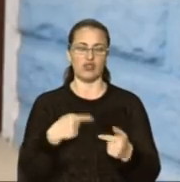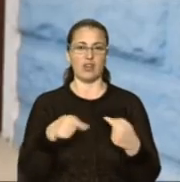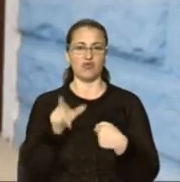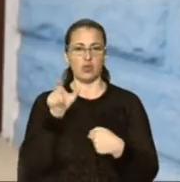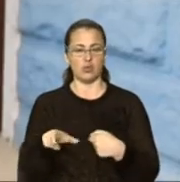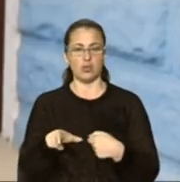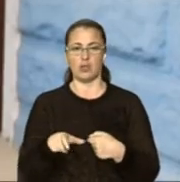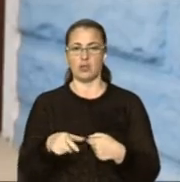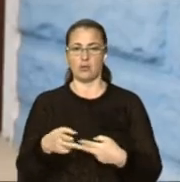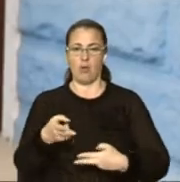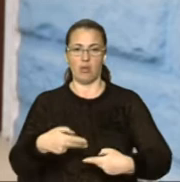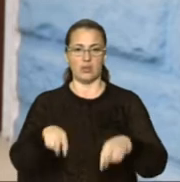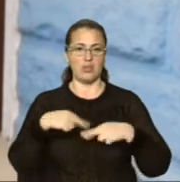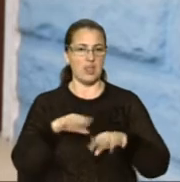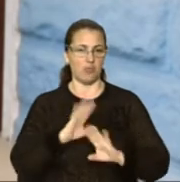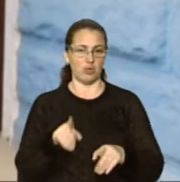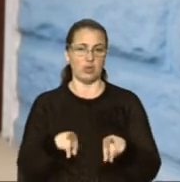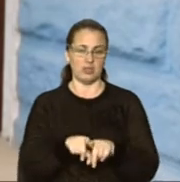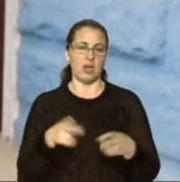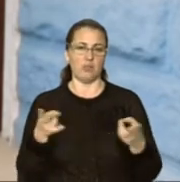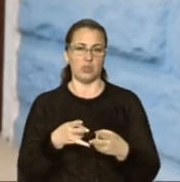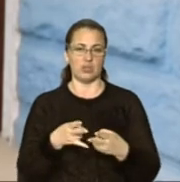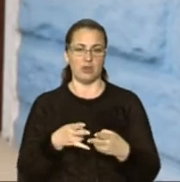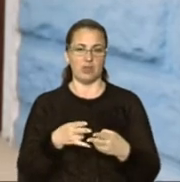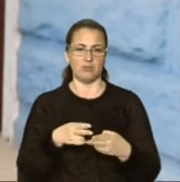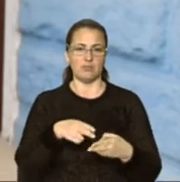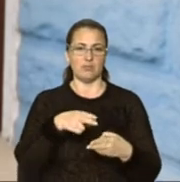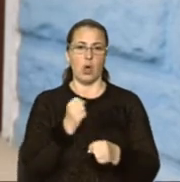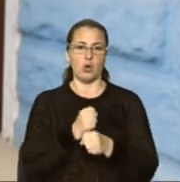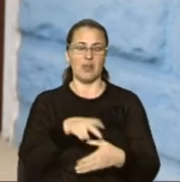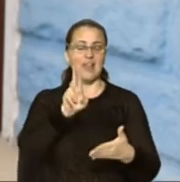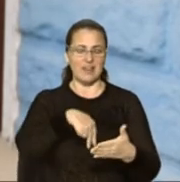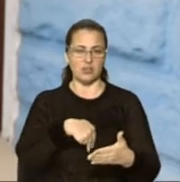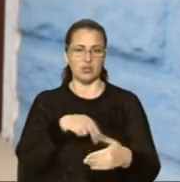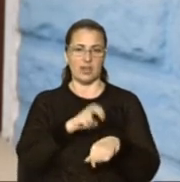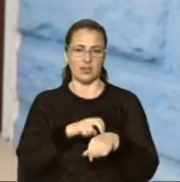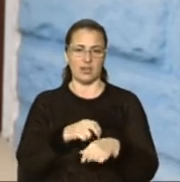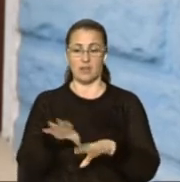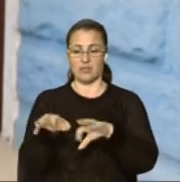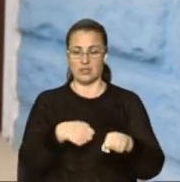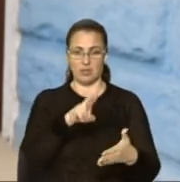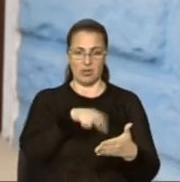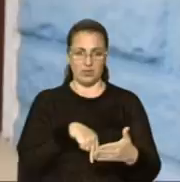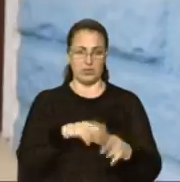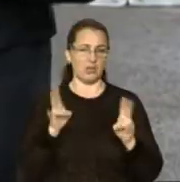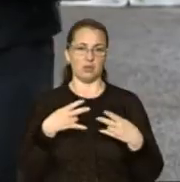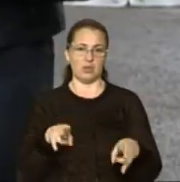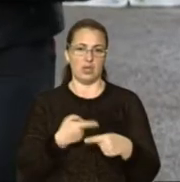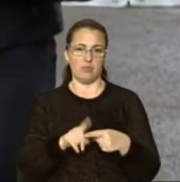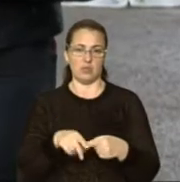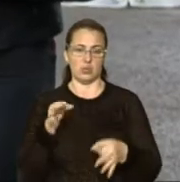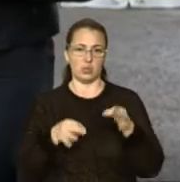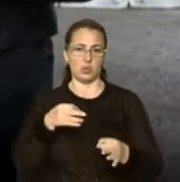чи людину не поверне. Так, от потрібно запроваджувати ліцензування лікарів. Забрав ліцензію, він не має права. І тоді не треба цих судових витрат.